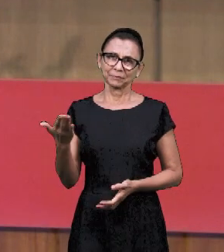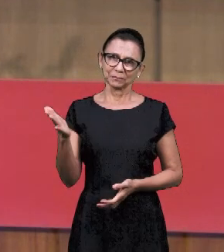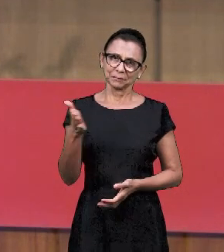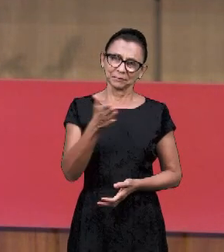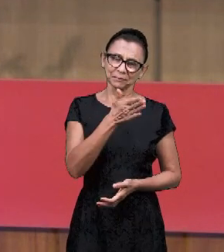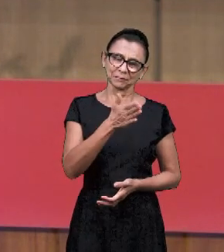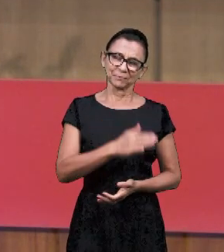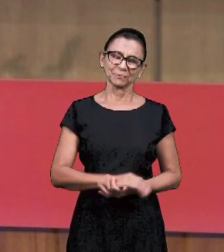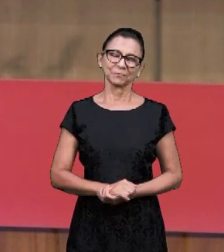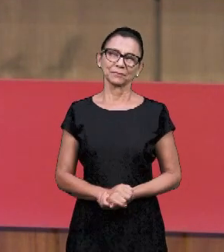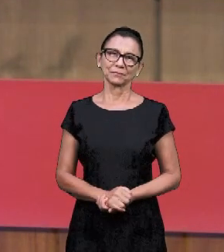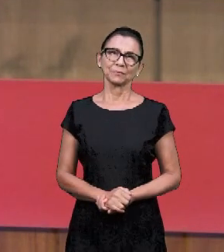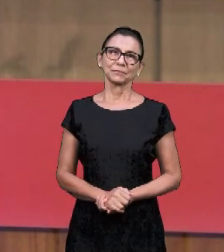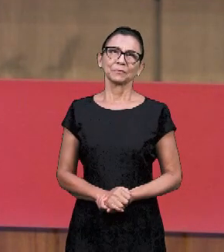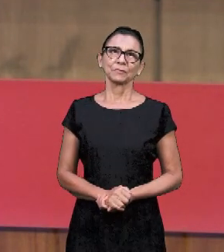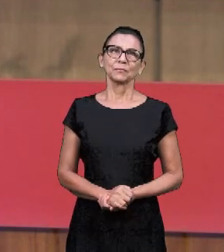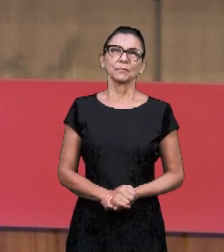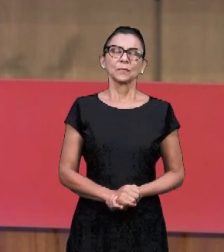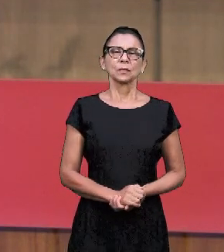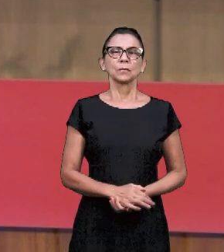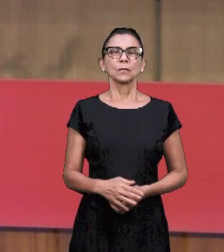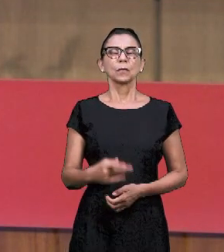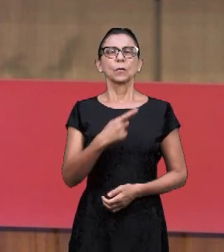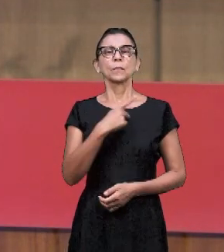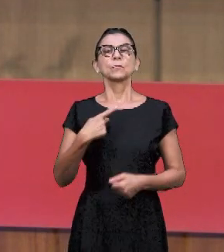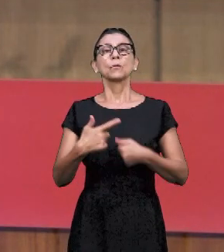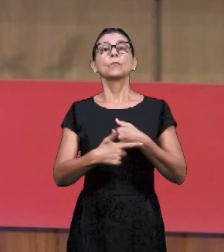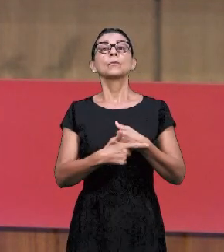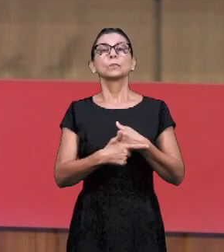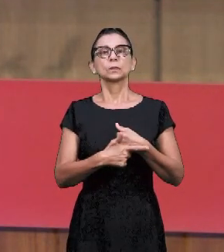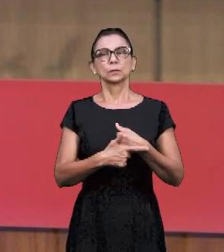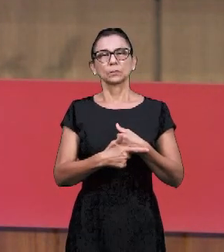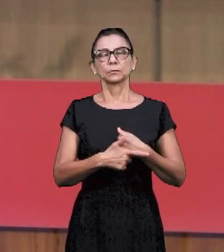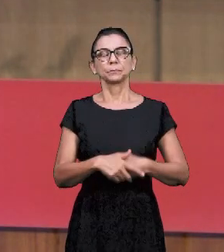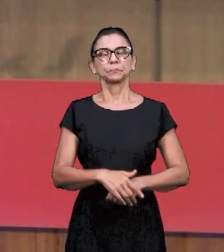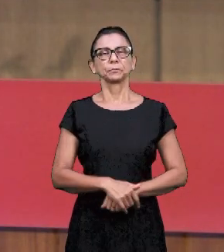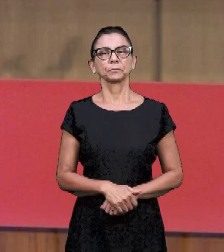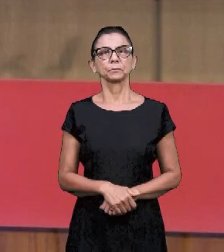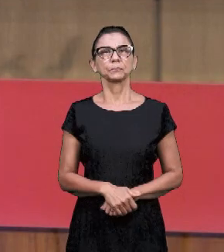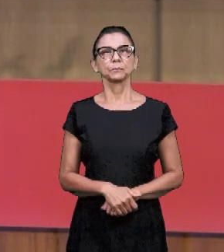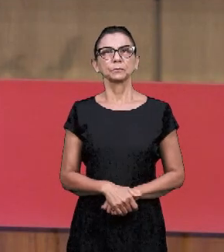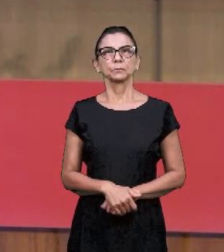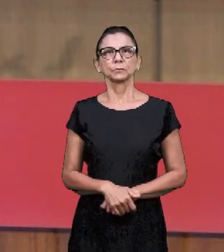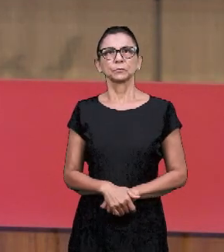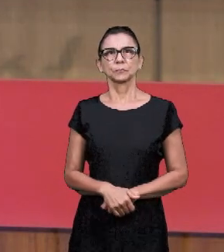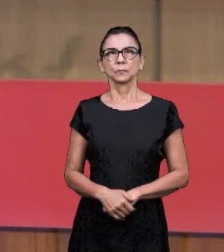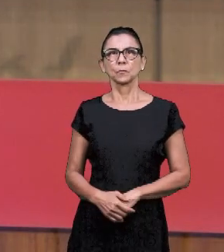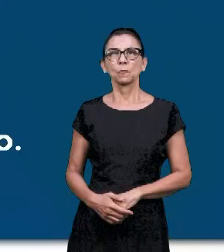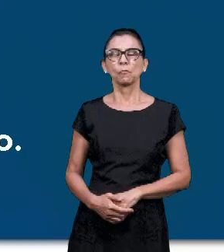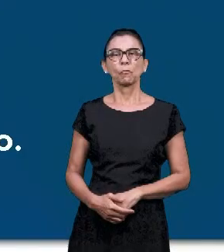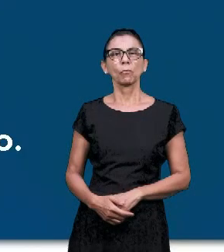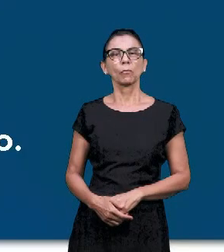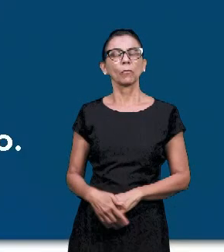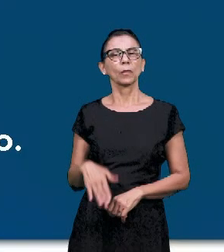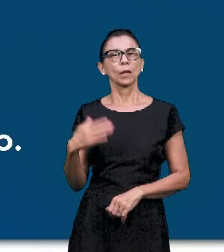Очень просто. Дальше. Какова функция пастора?